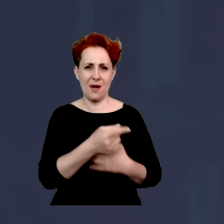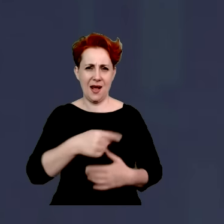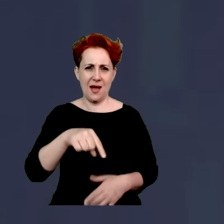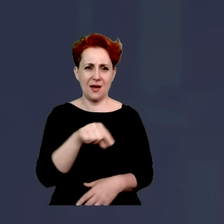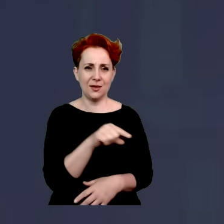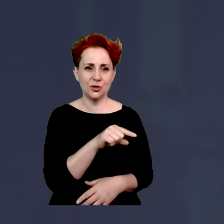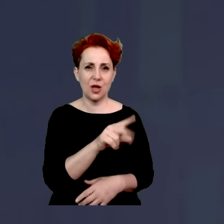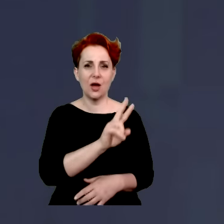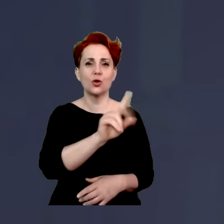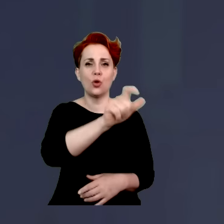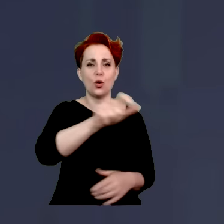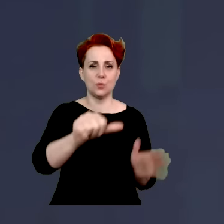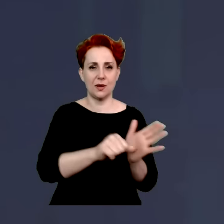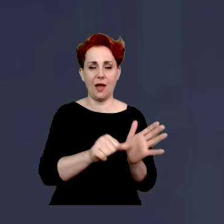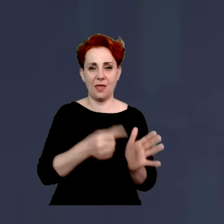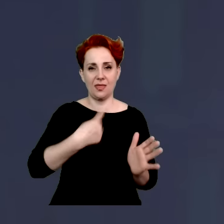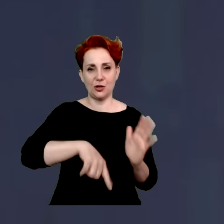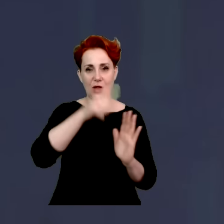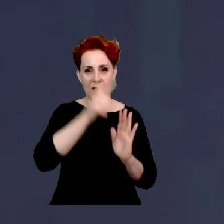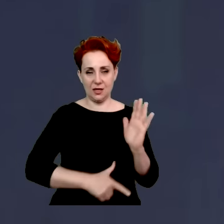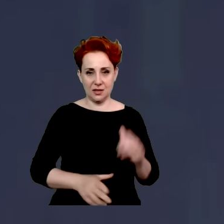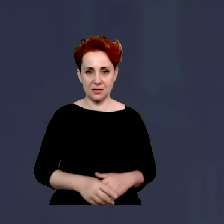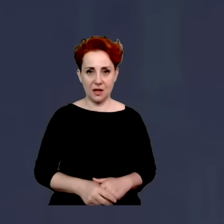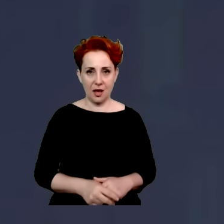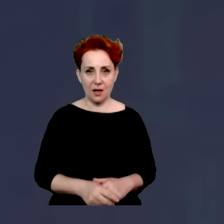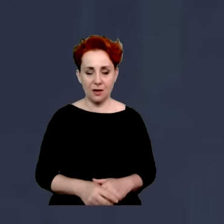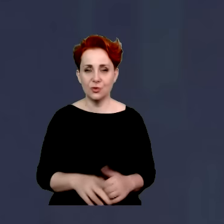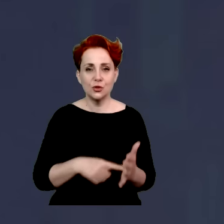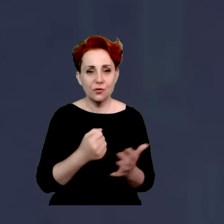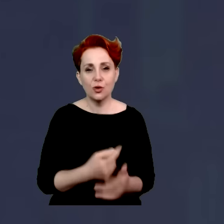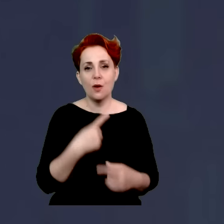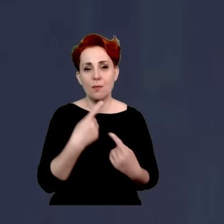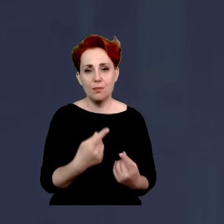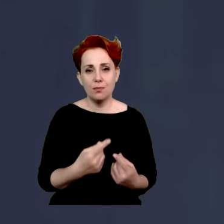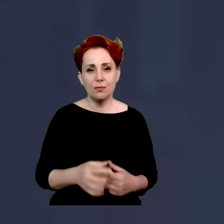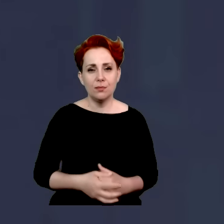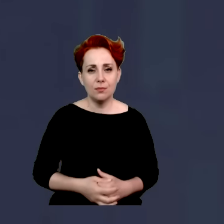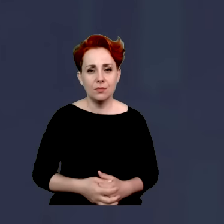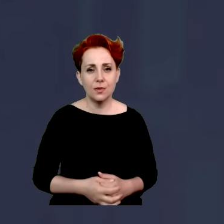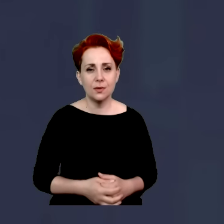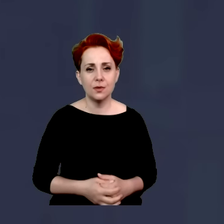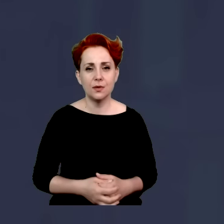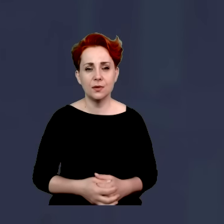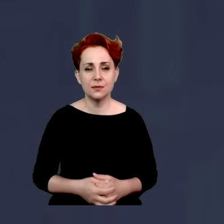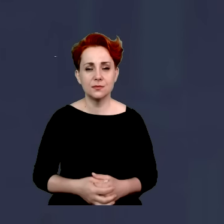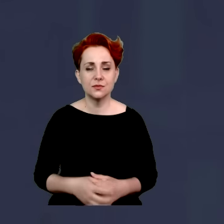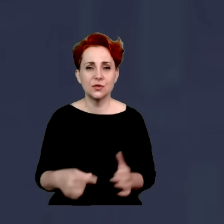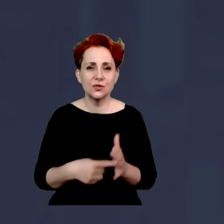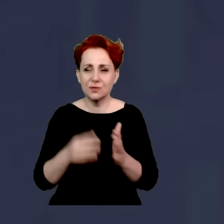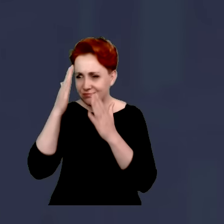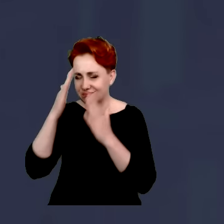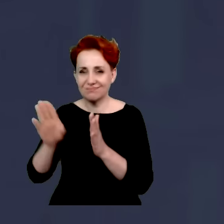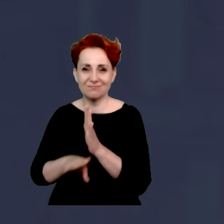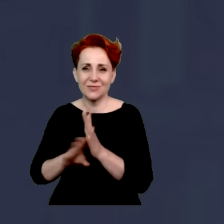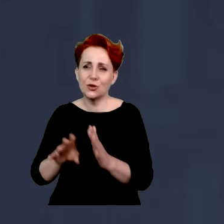kandydatów z naszej listy. Zajmuje się po raz kolejny, to powiem, moją spłuczką i moją deską klozetową. Proszę Państwa, sami sobie